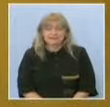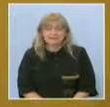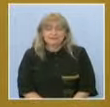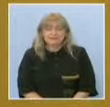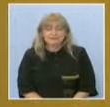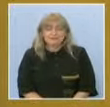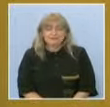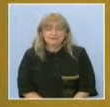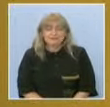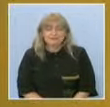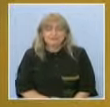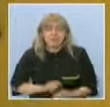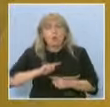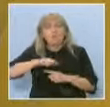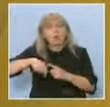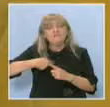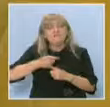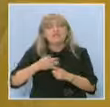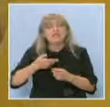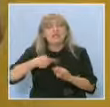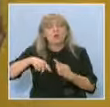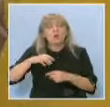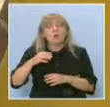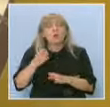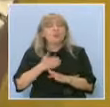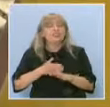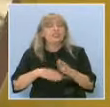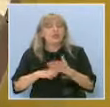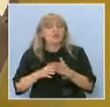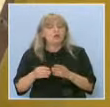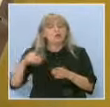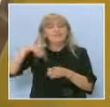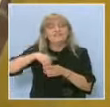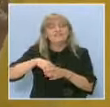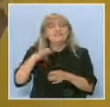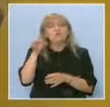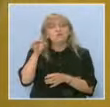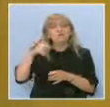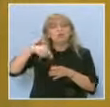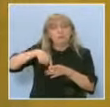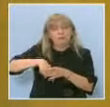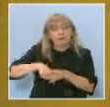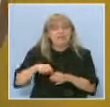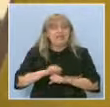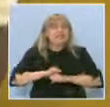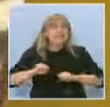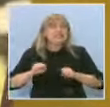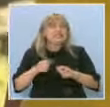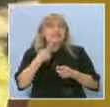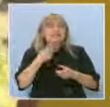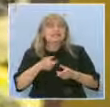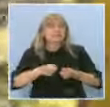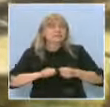край на въжето, увива се около дървото и влиза пак в дубката. изтягаме сега,